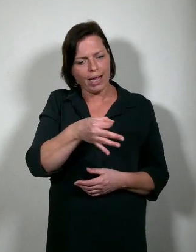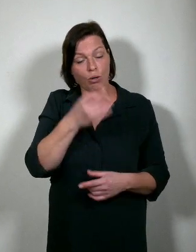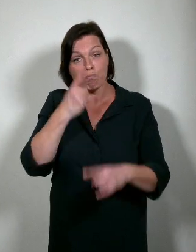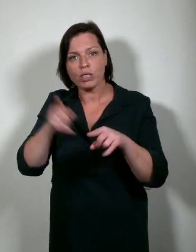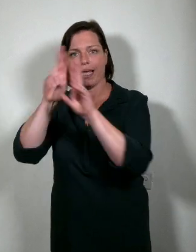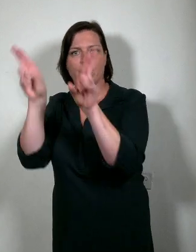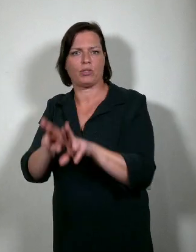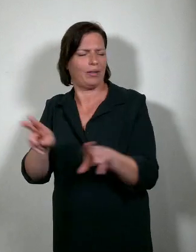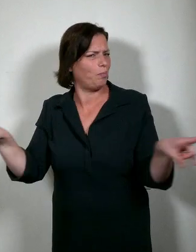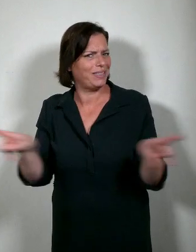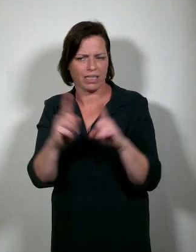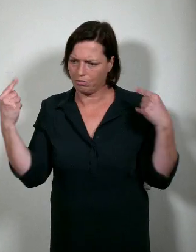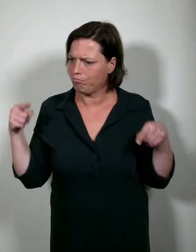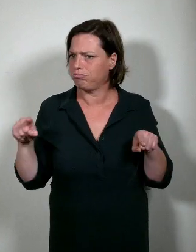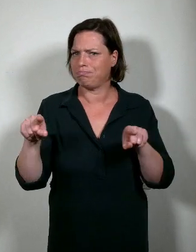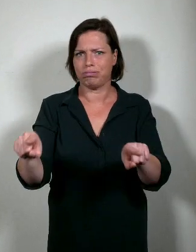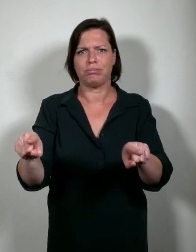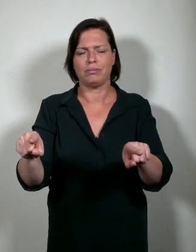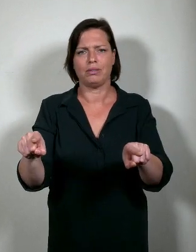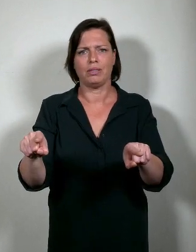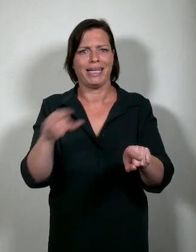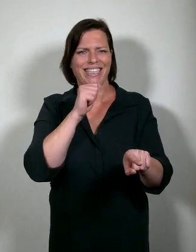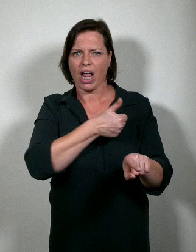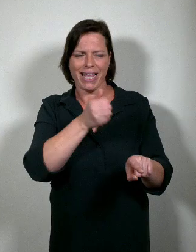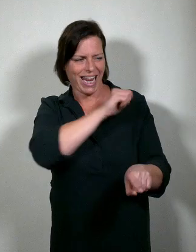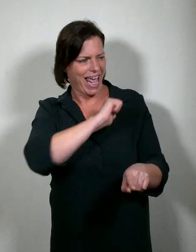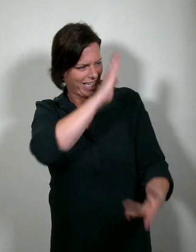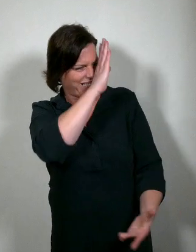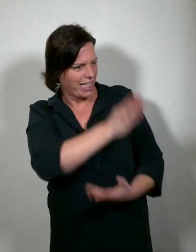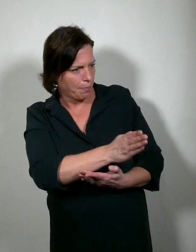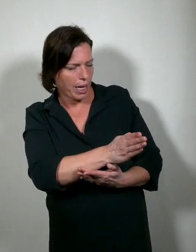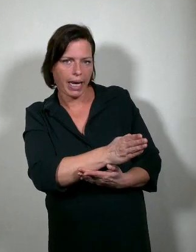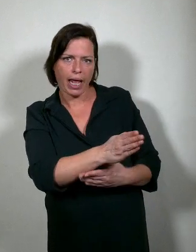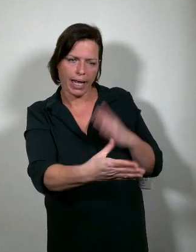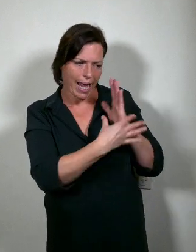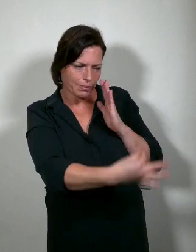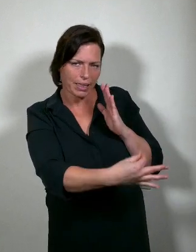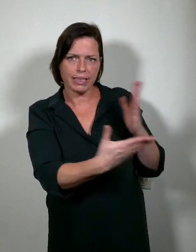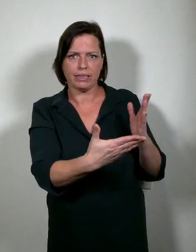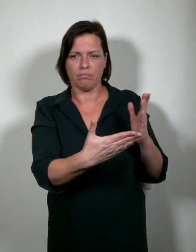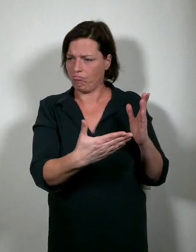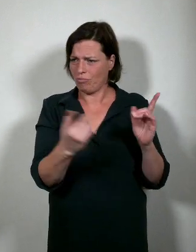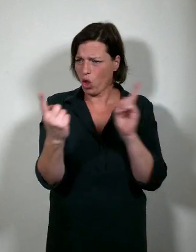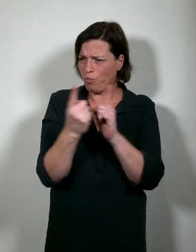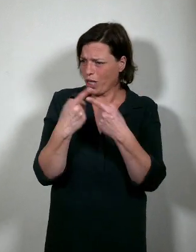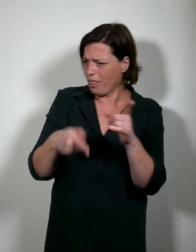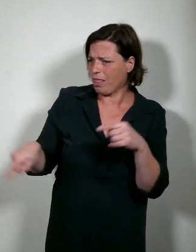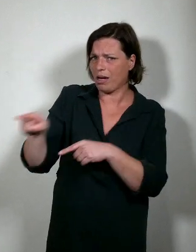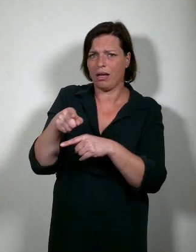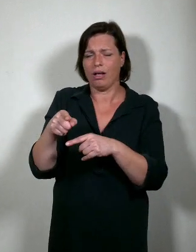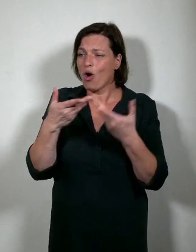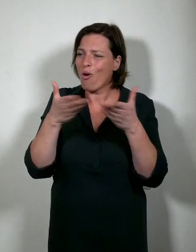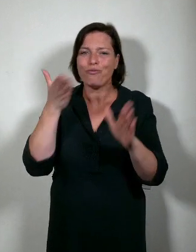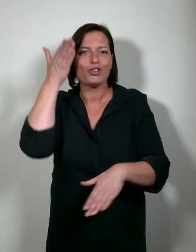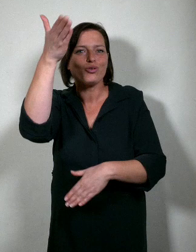tegelijkertijd breder dan de eigen discipline. Ontmoet elkaar. Sta open voor de toekomst. Vind plezier